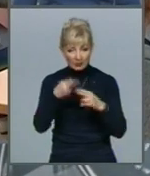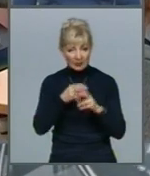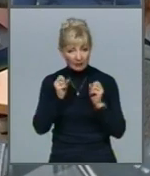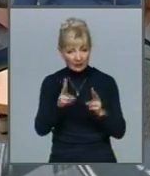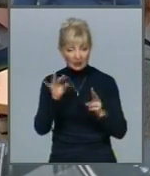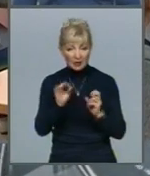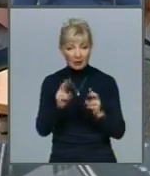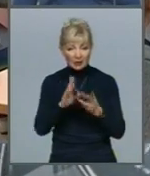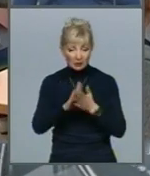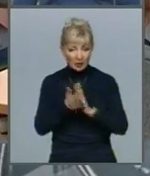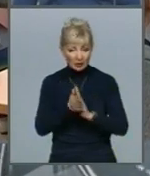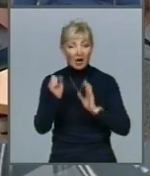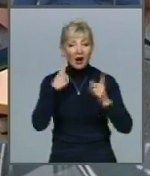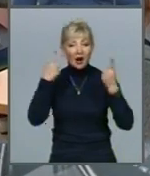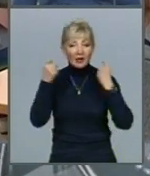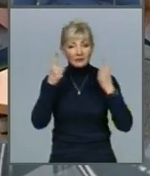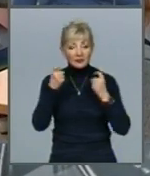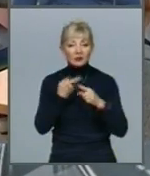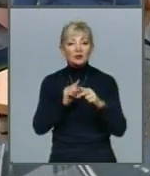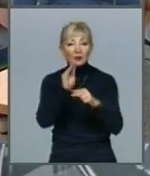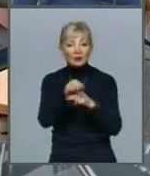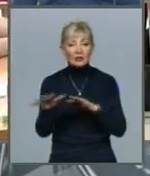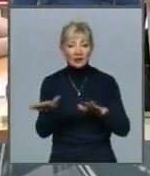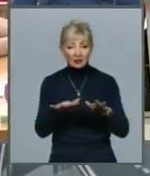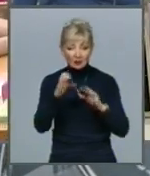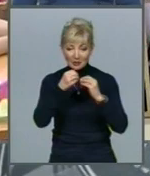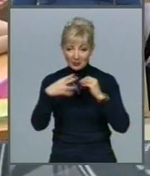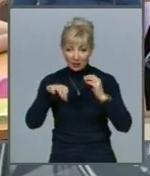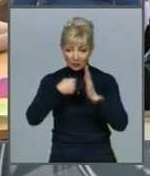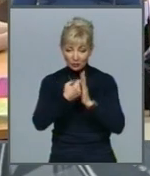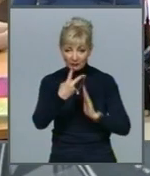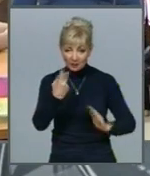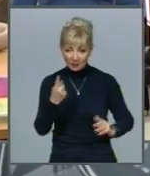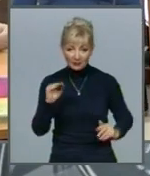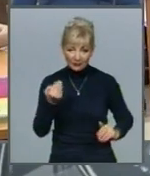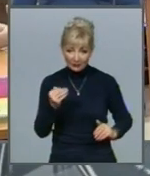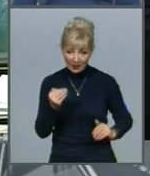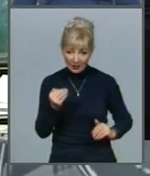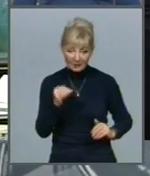ситуацій А ось інформацію про нібито додаткові канікули з 15 по 21 лютого ОМОН спростовують